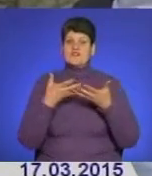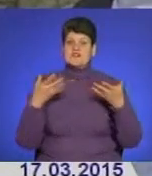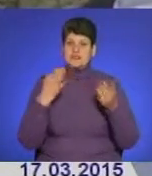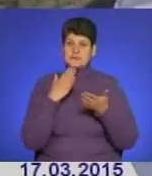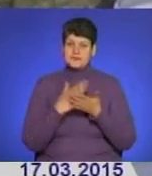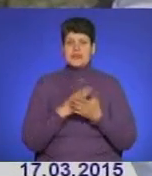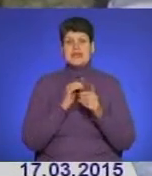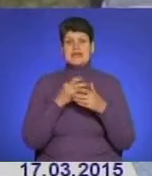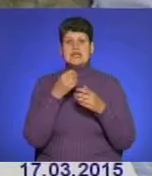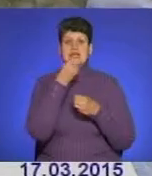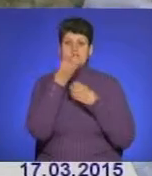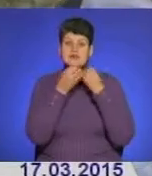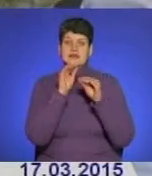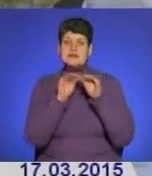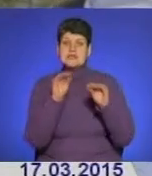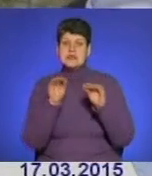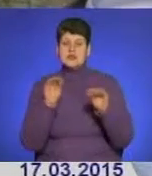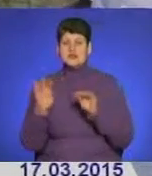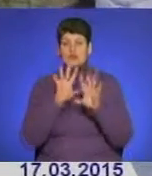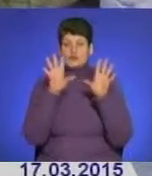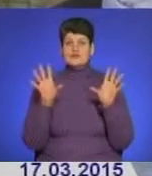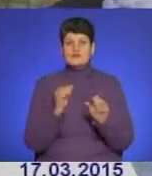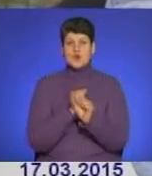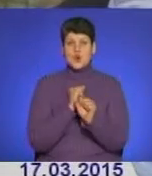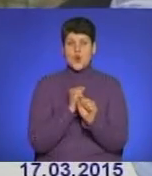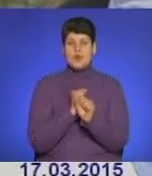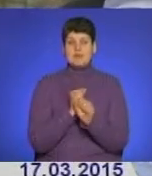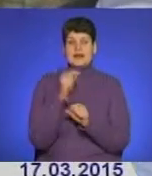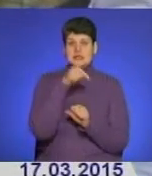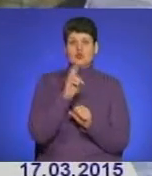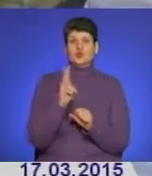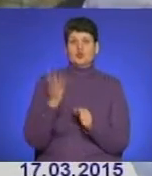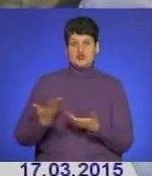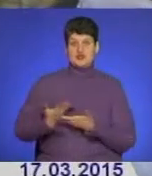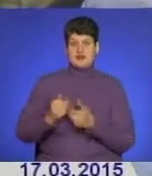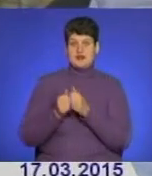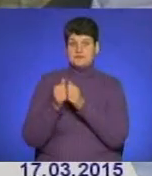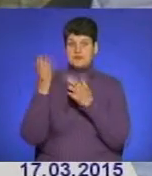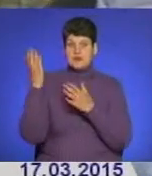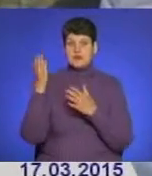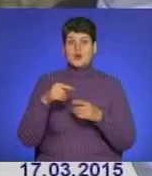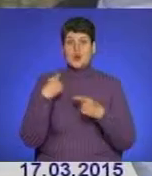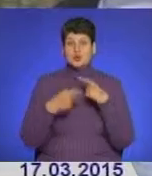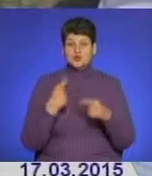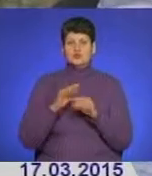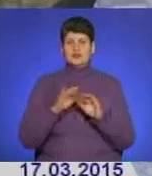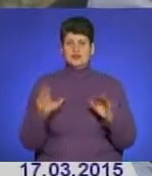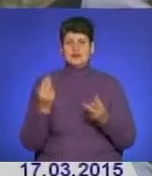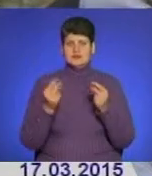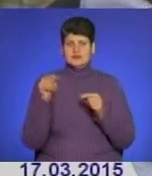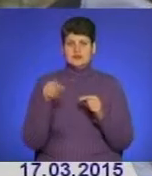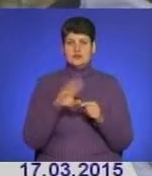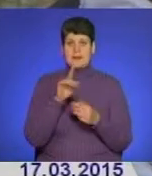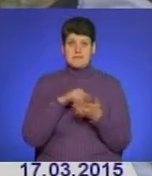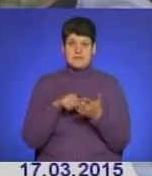квіти садимо, і все роблять, що тут живуть. І внуки наші, діти, всі тут граються. Тут ціле